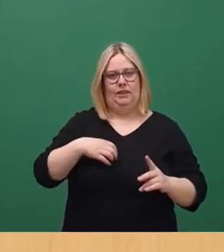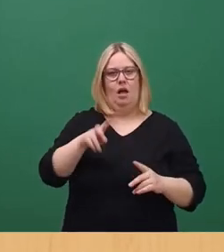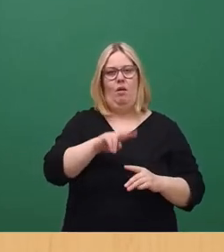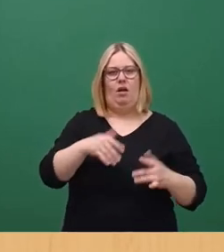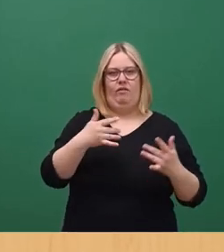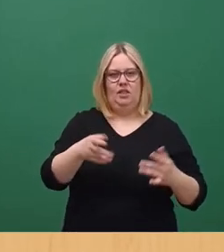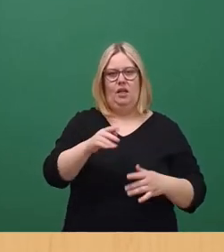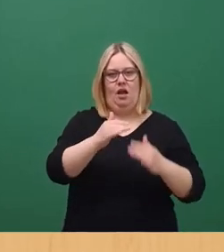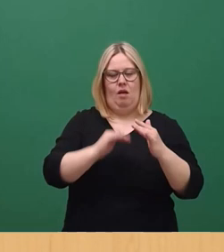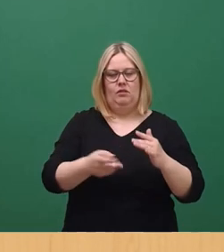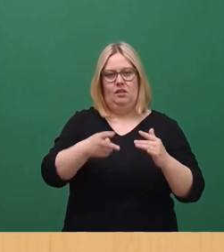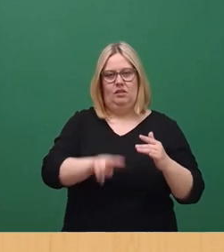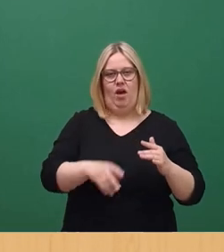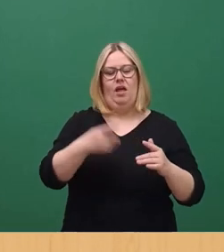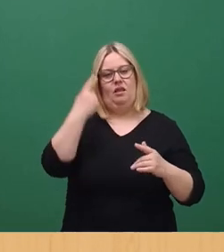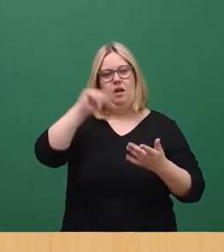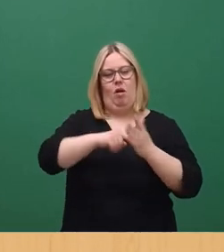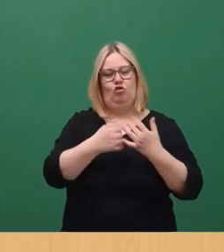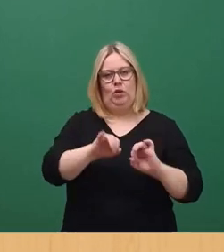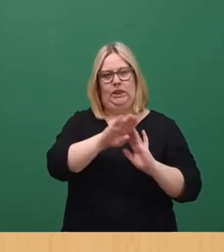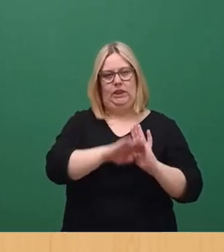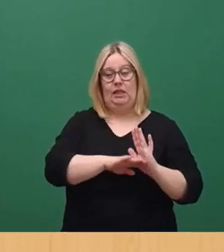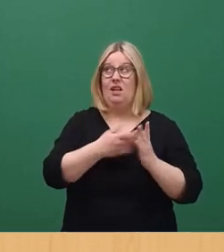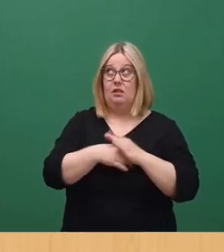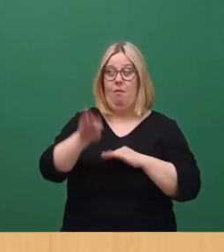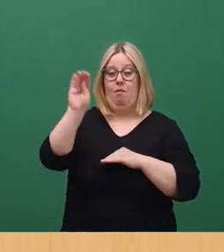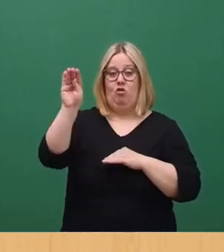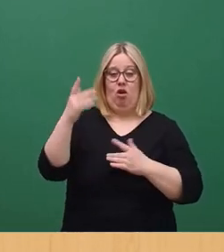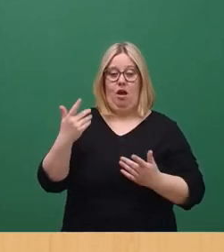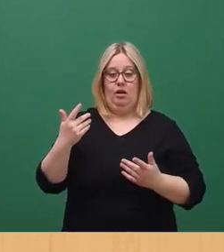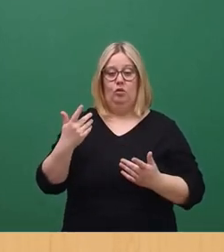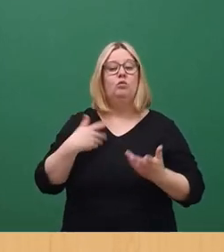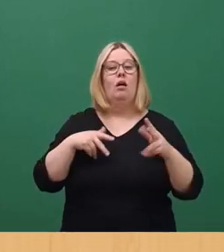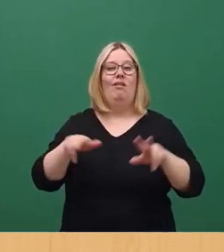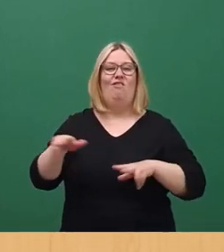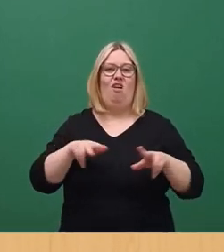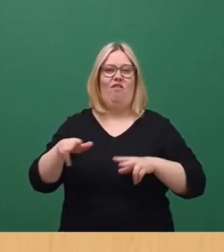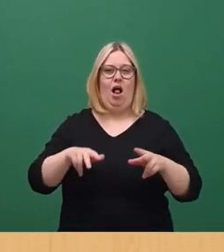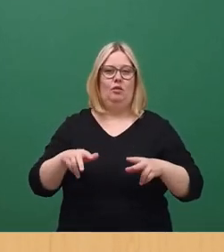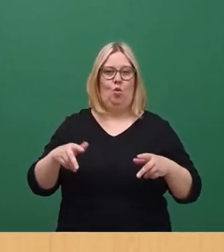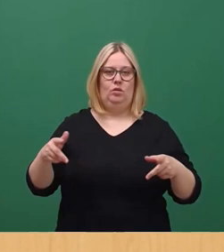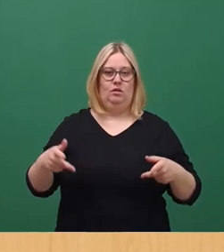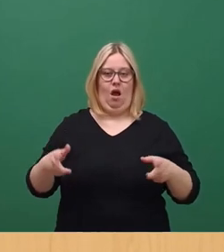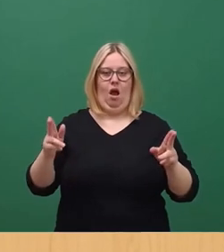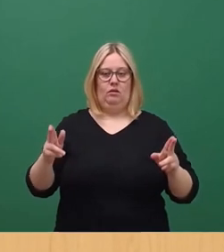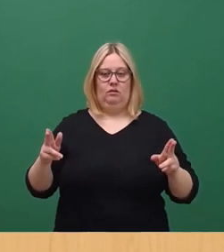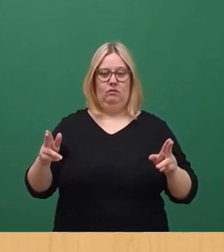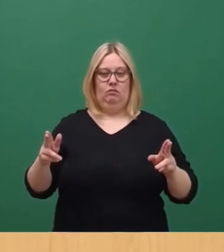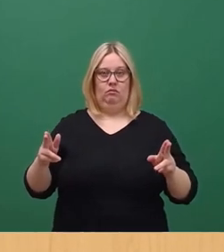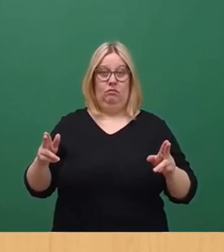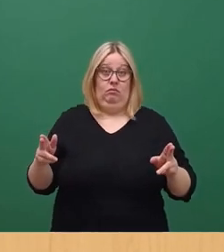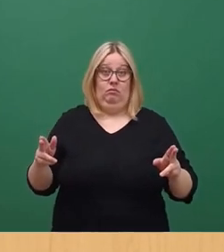Absatz 2 Sächsisches Denkmalschutzgesetz und hier handelt es sich um einen Verwaltungsakt, der also nicht eines